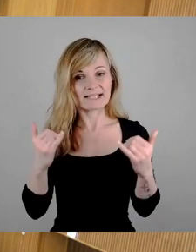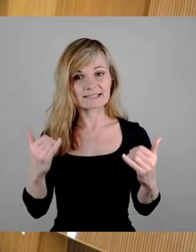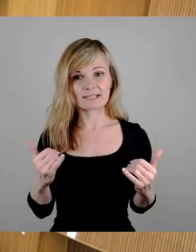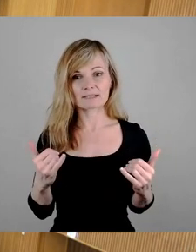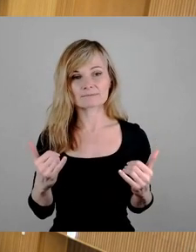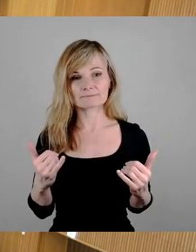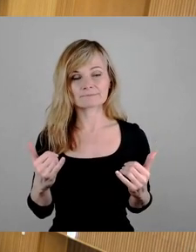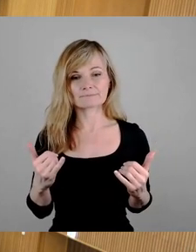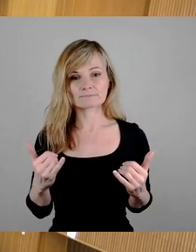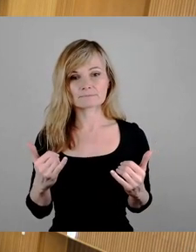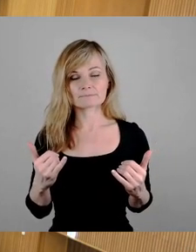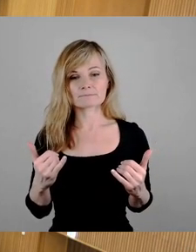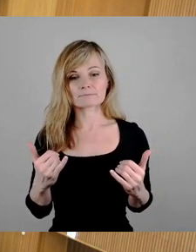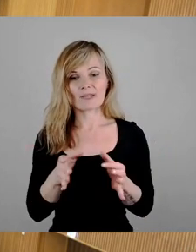Tagesordnungspunkt 3.